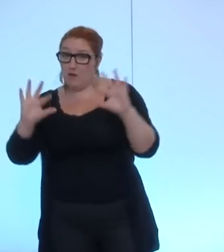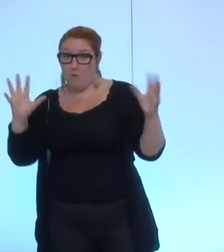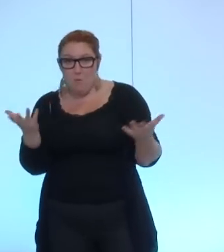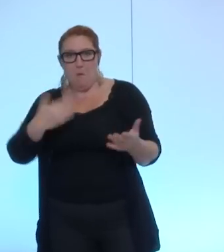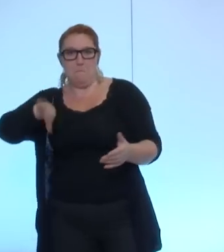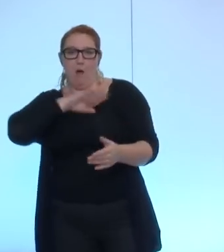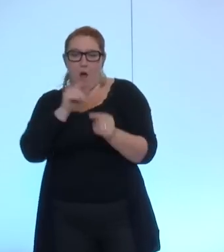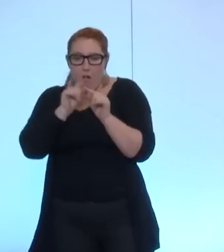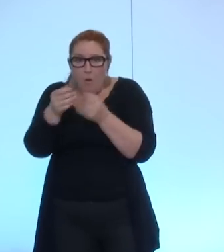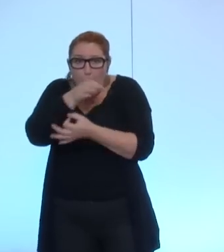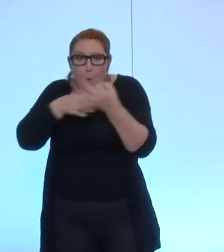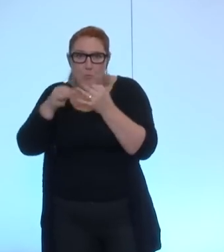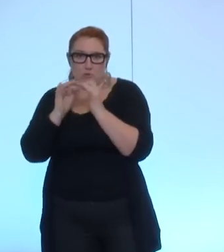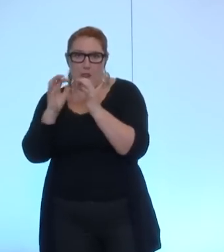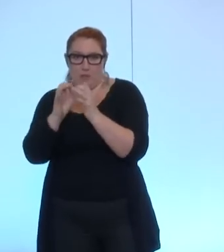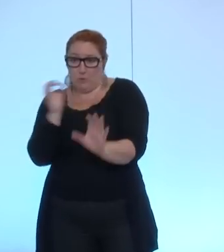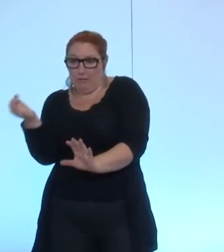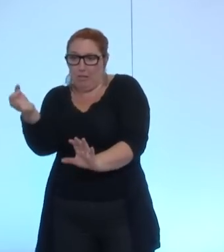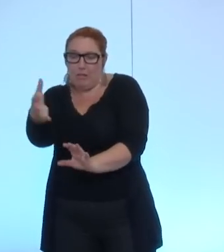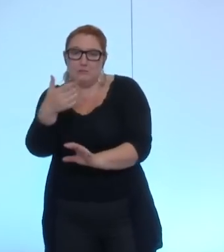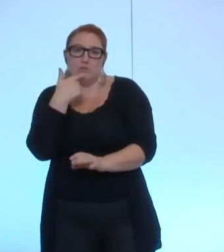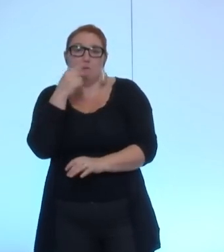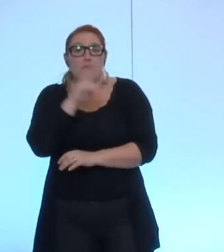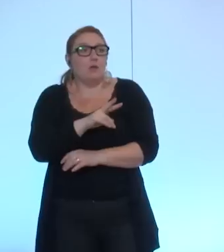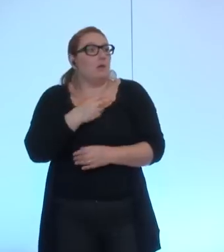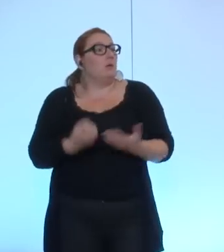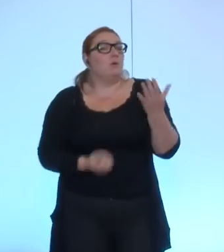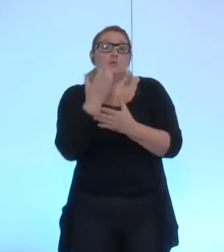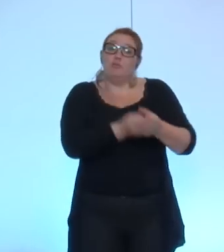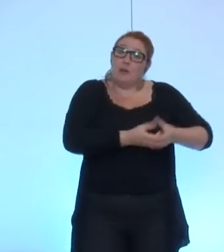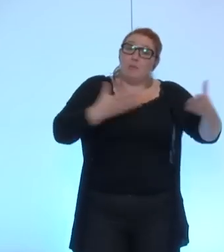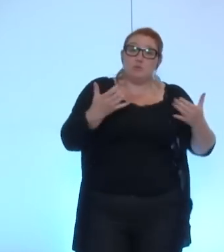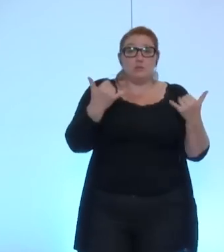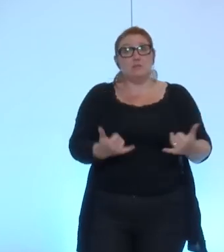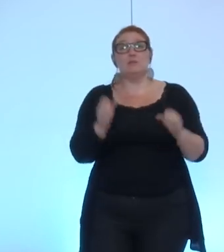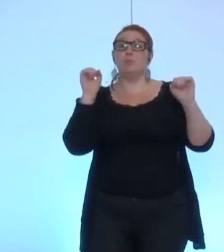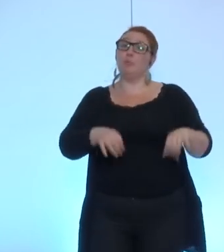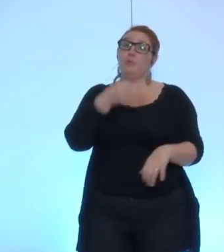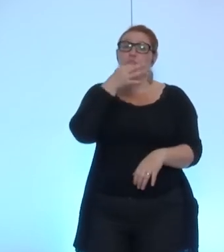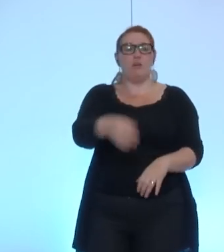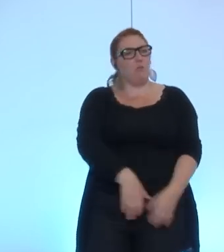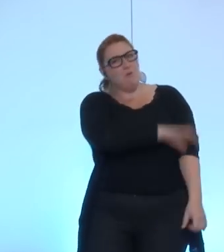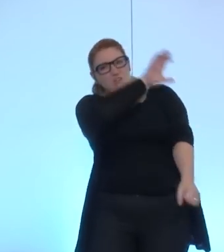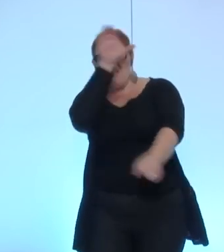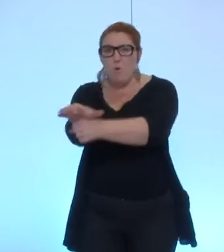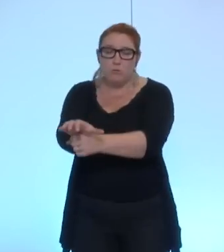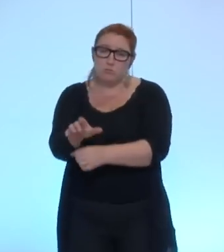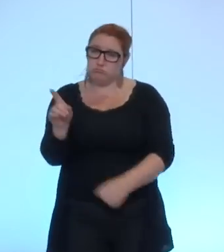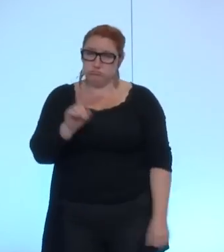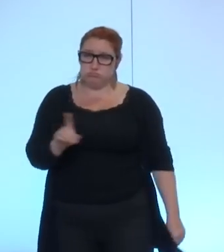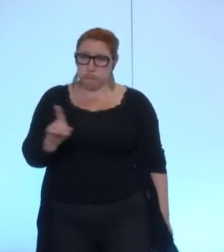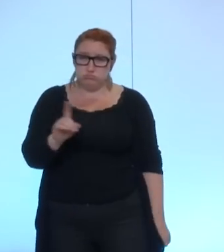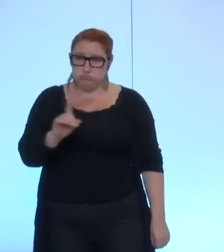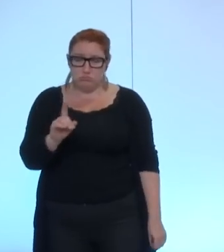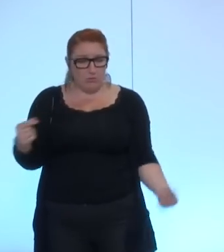je crois, on ne peut pas dire que la nouvelle majorité serait complètement hostile contre les composants électroniques, mais là où c'est